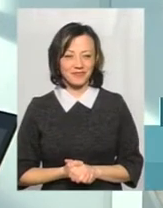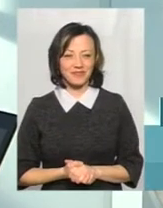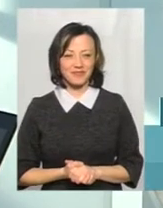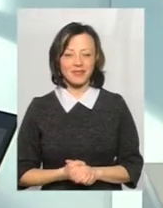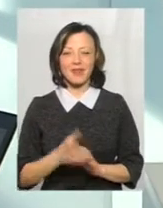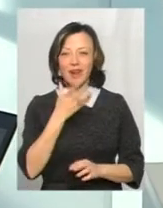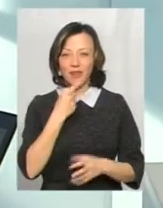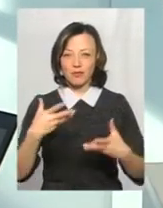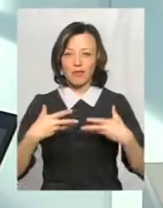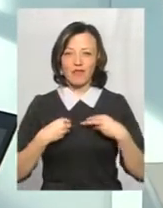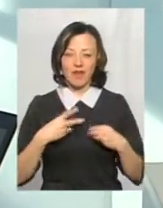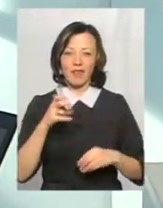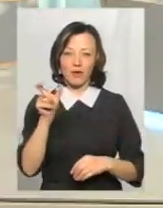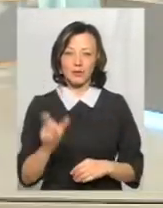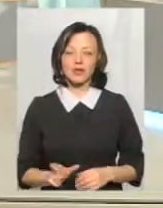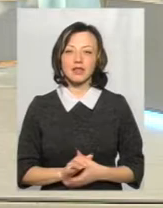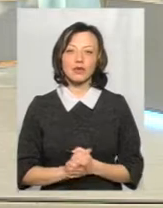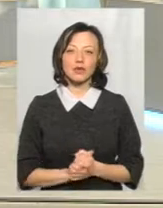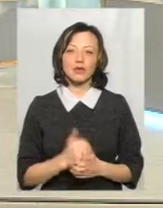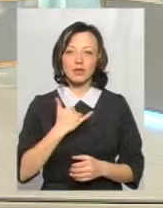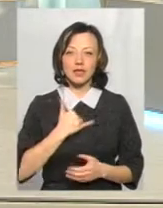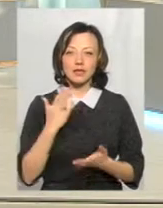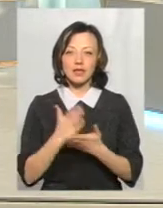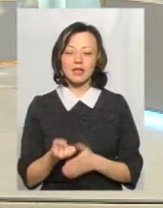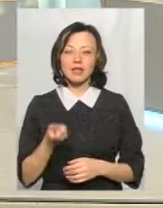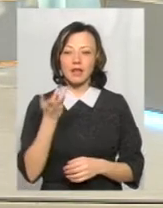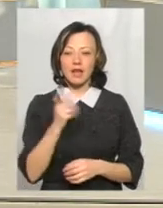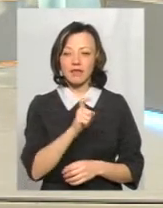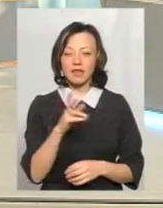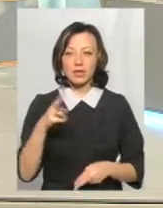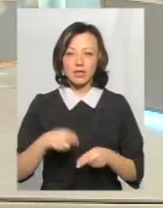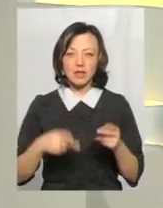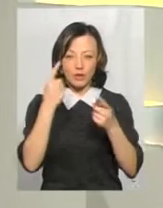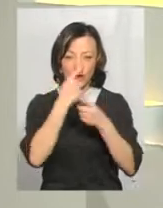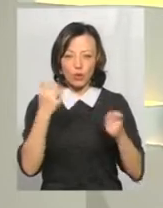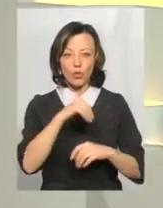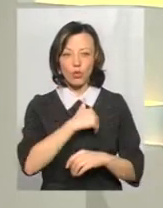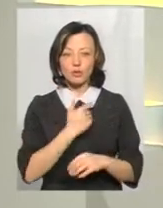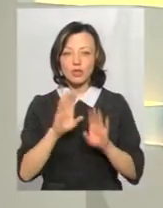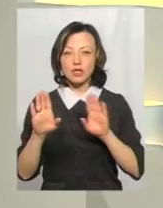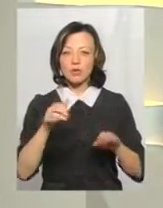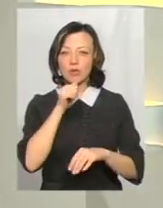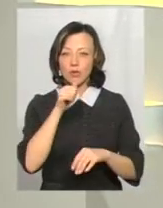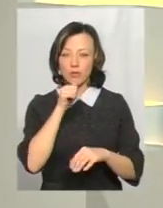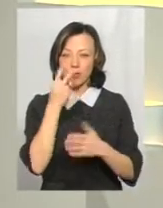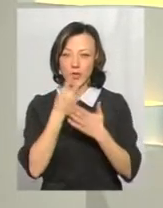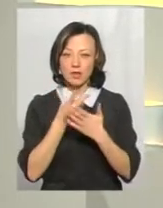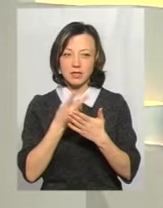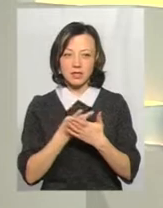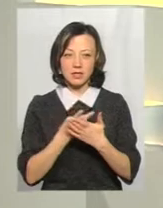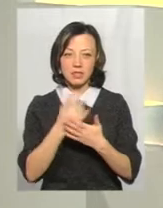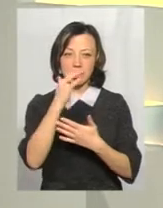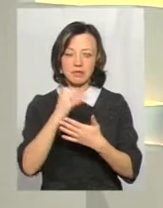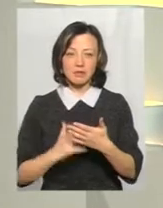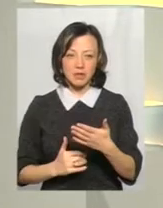на імунітет людини. В нас ще є декілька хвилин буквально до кінця ефіру. Я хочу, щоб режисери спробували вивести на екран